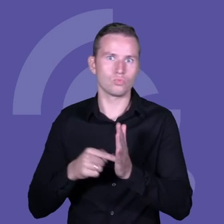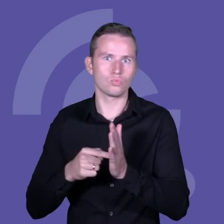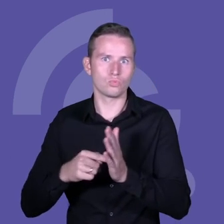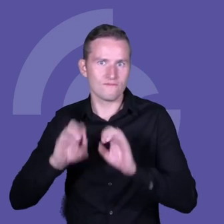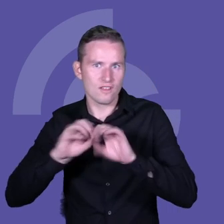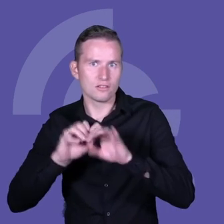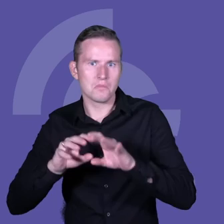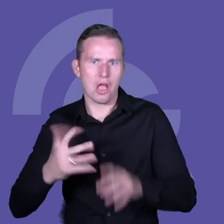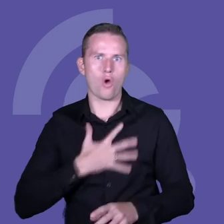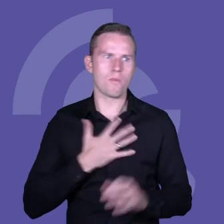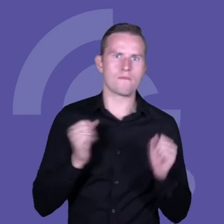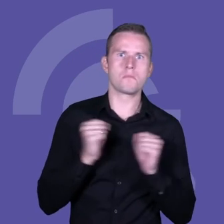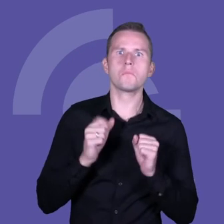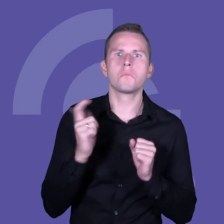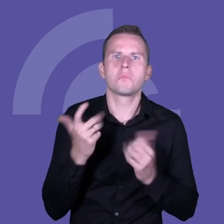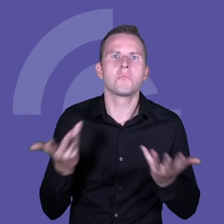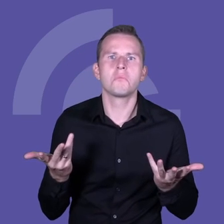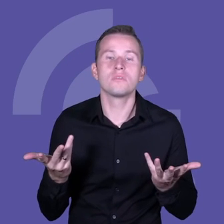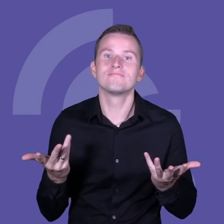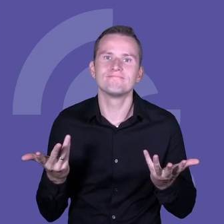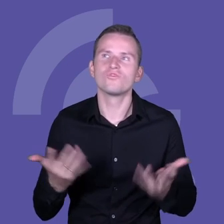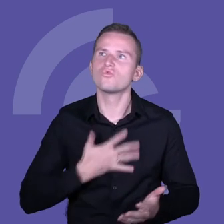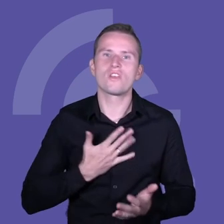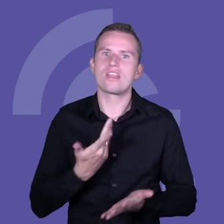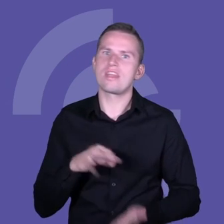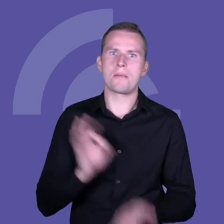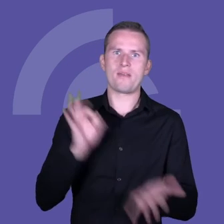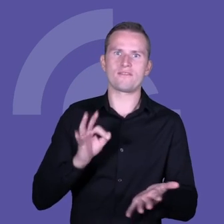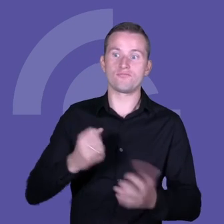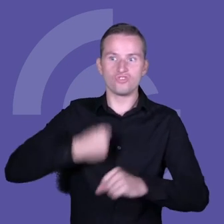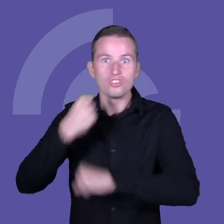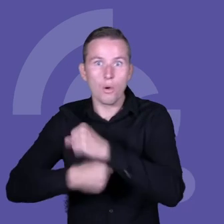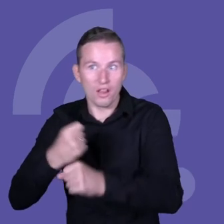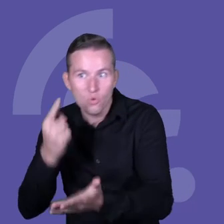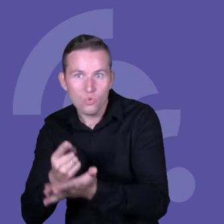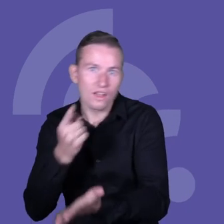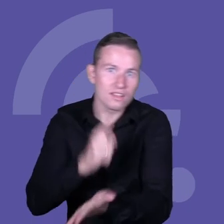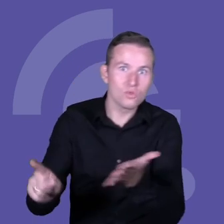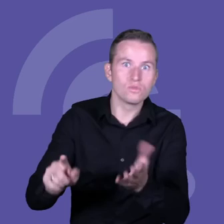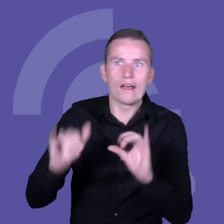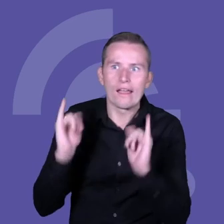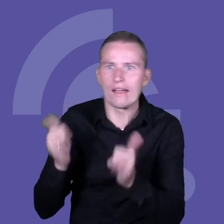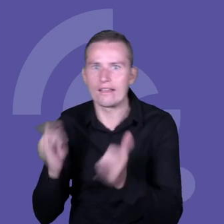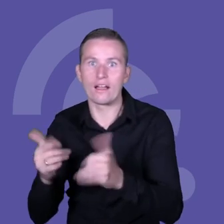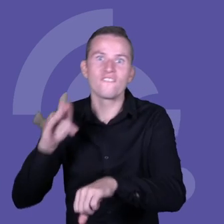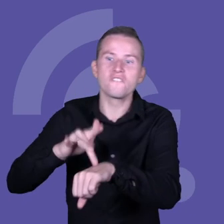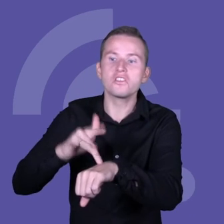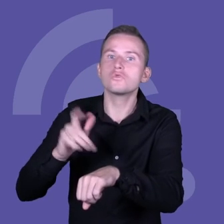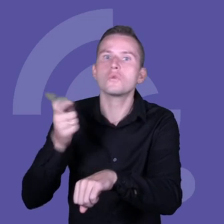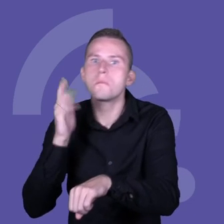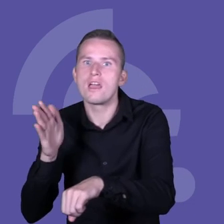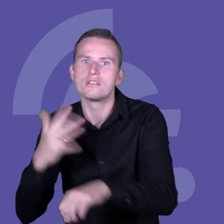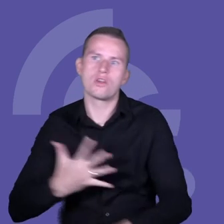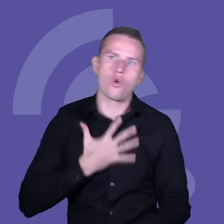Strach przed czym? No strach właśnie przed tą niepewnością, niepewnością działania, niepewnością wyniku, niepewnością związaną,